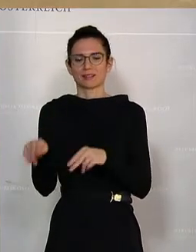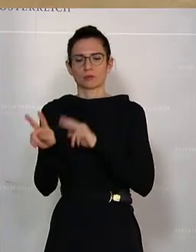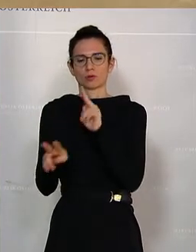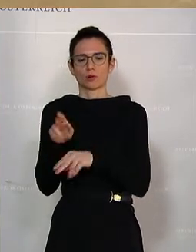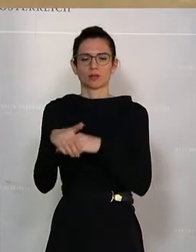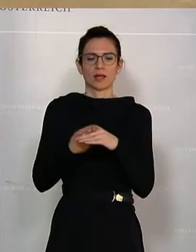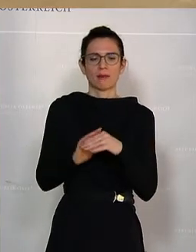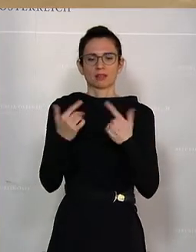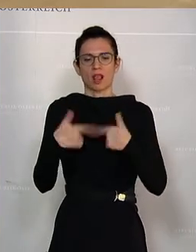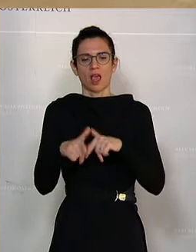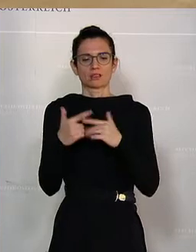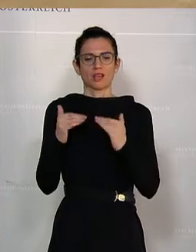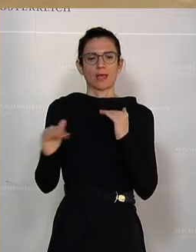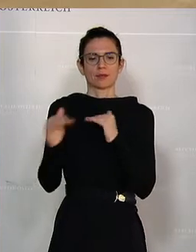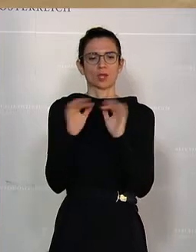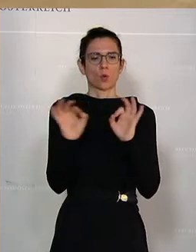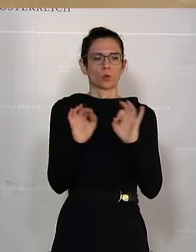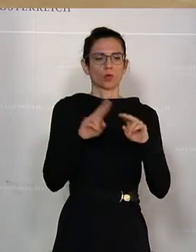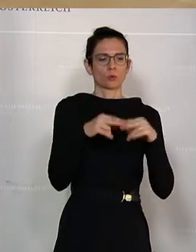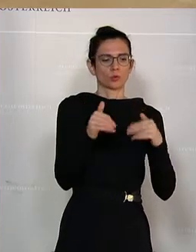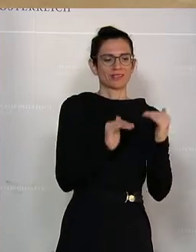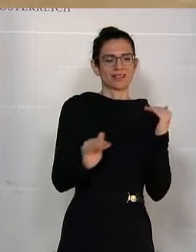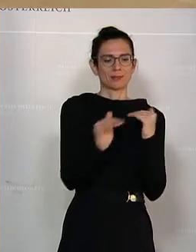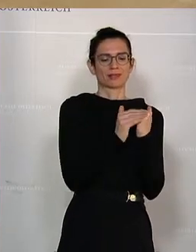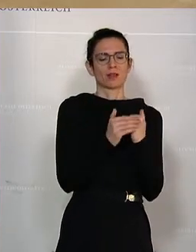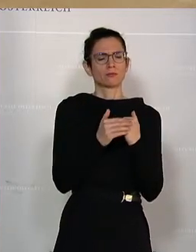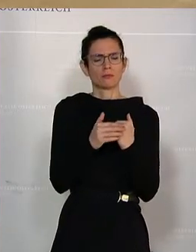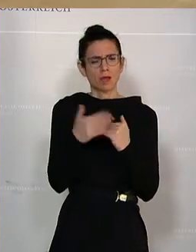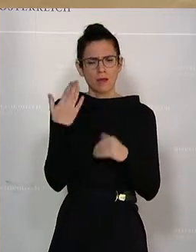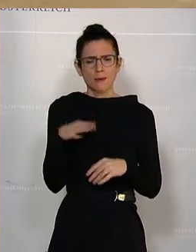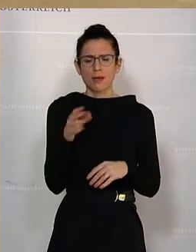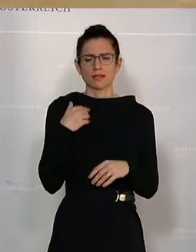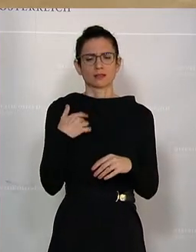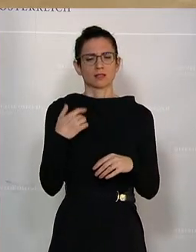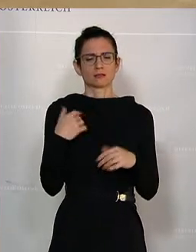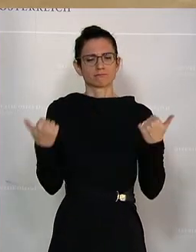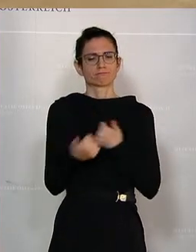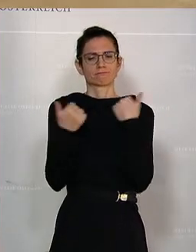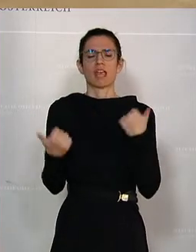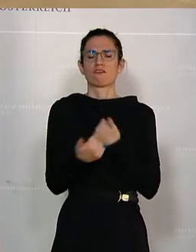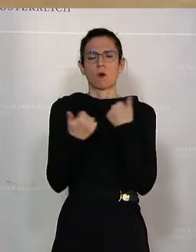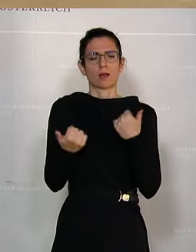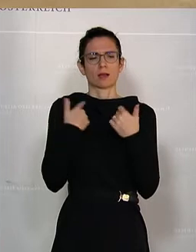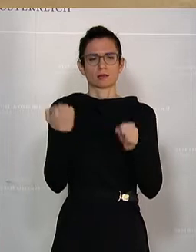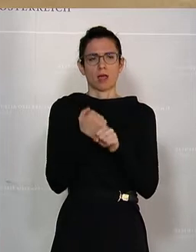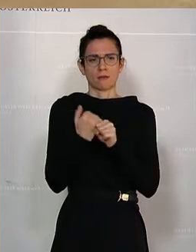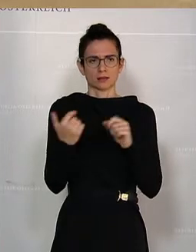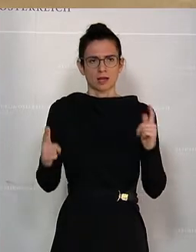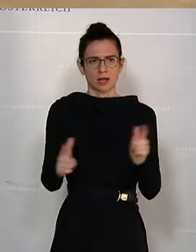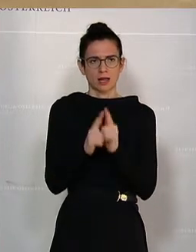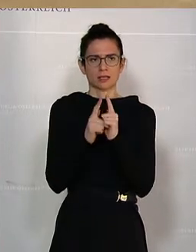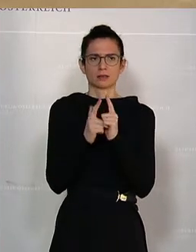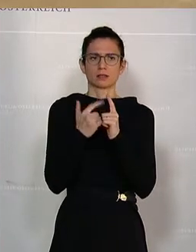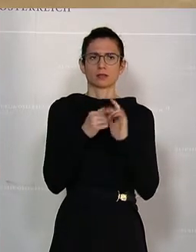auf Gemeindeebene, auf Landesebene oder auf Bundesebene, in den meisten Fällen hervorragende Arbeit geleistet wird